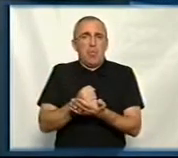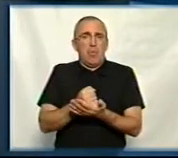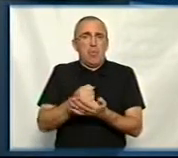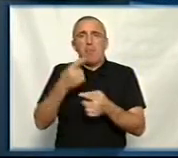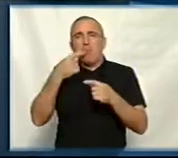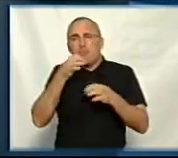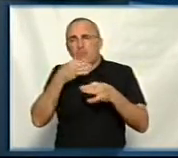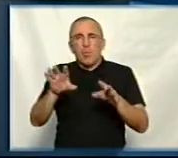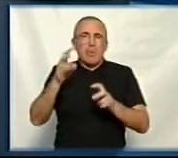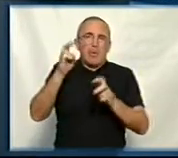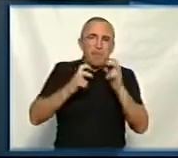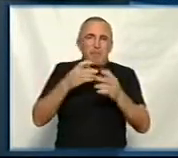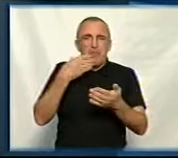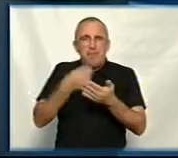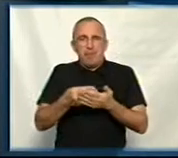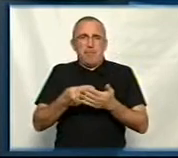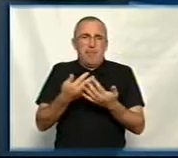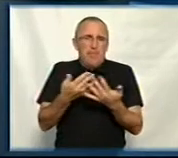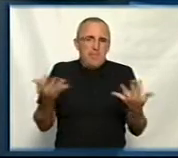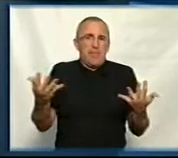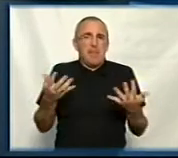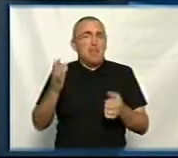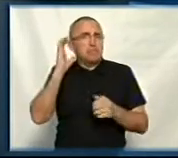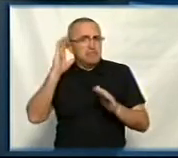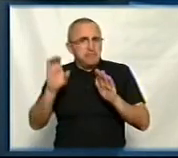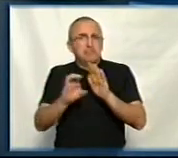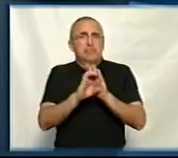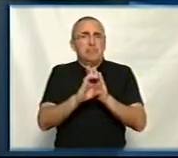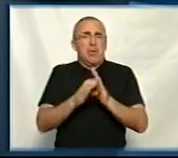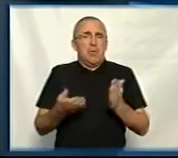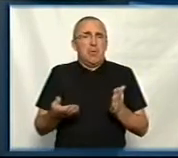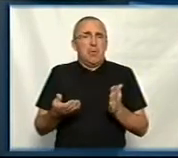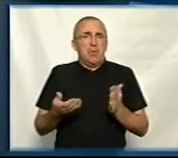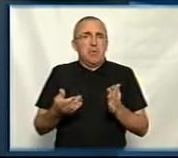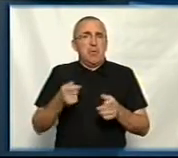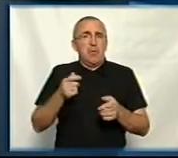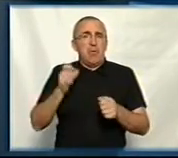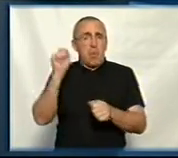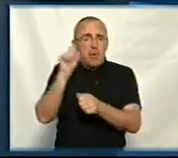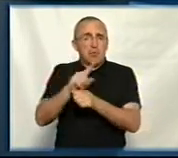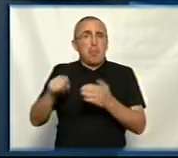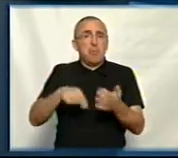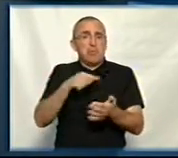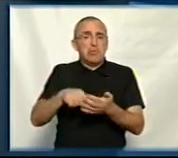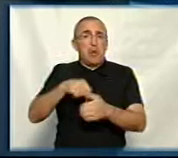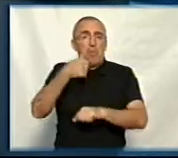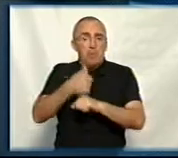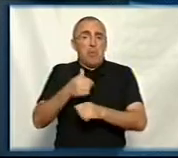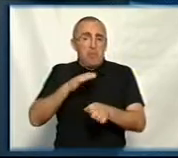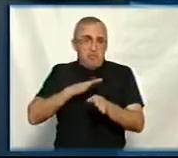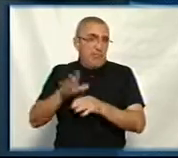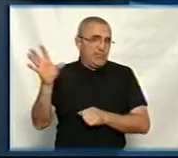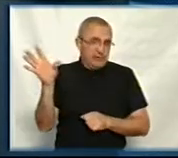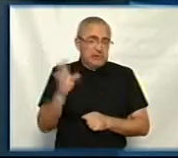підприємство, в тому числі приватної власності, має дослухатись. Мені щось здається, що навіть розпорядження міського голови також мають виконувати